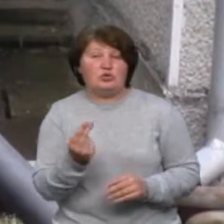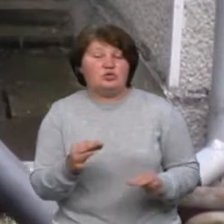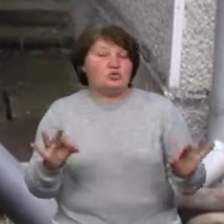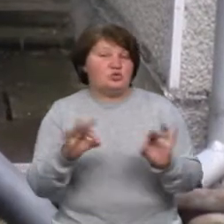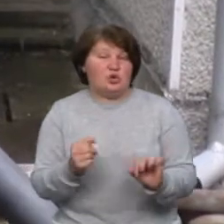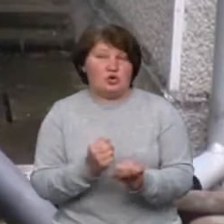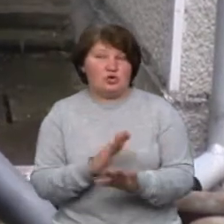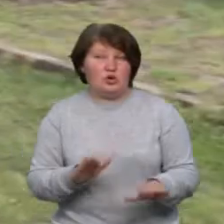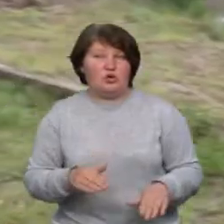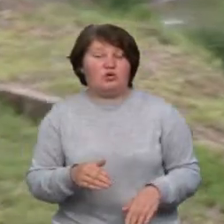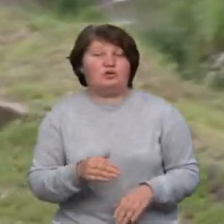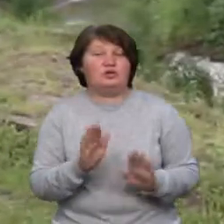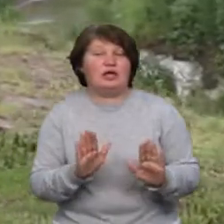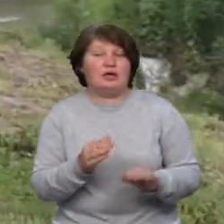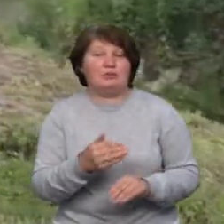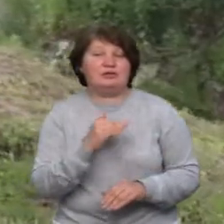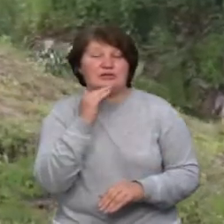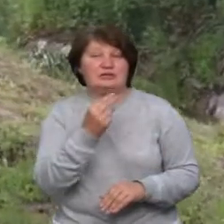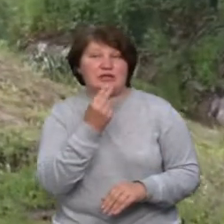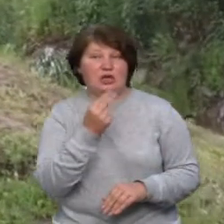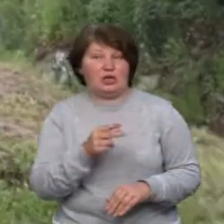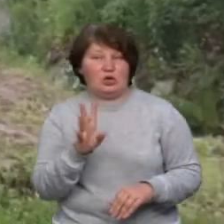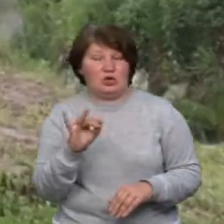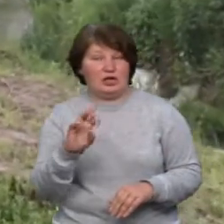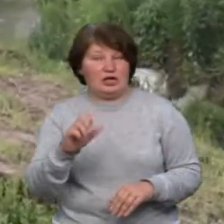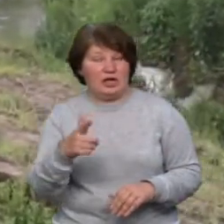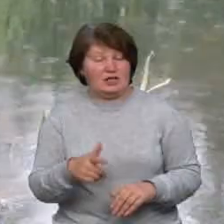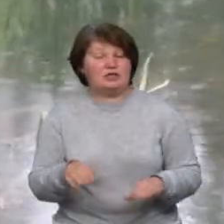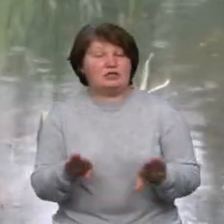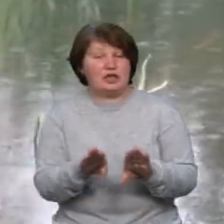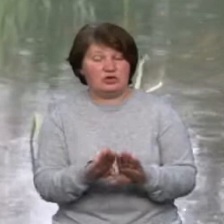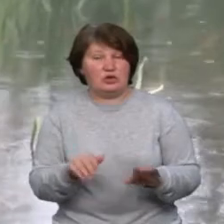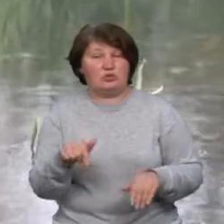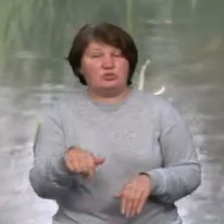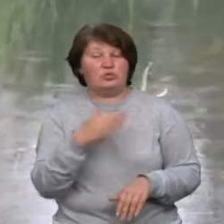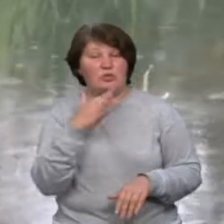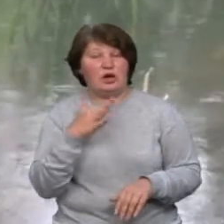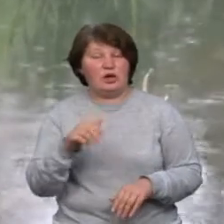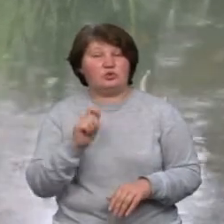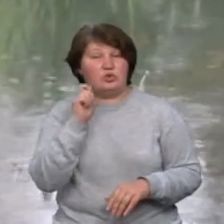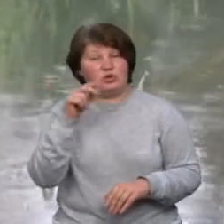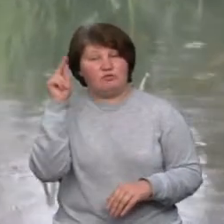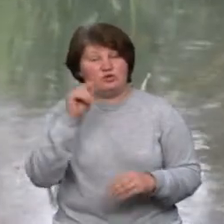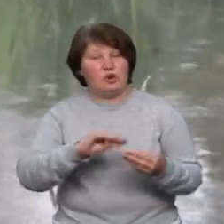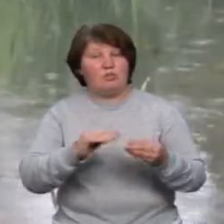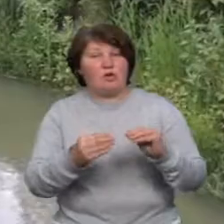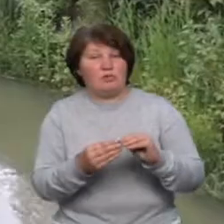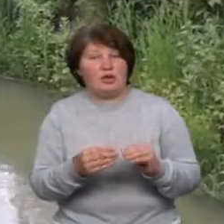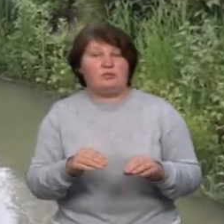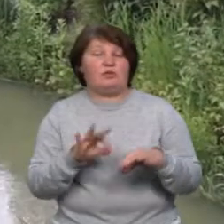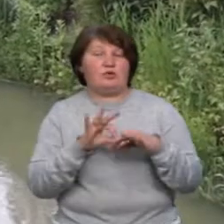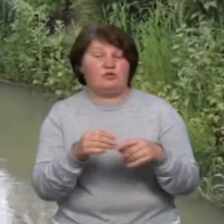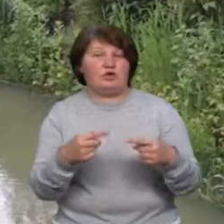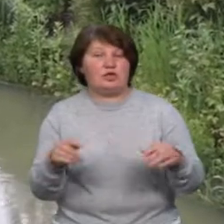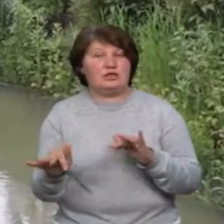коли навіть достало. Ігор Курник також житель цього мікрорайону. Багато років вивчає цю проблему та проводить різні заходи. Чоловік